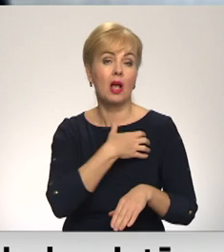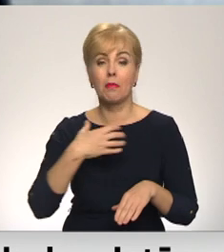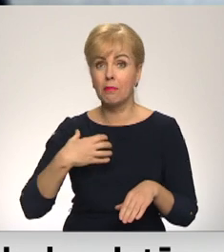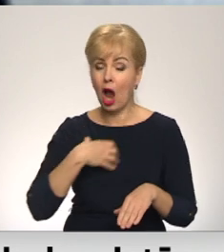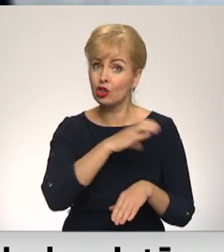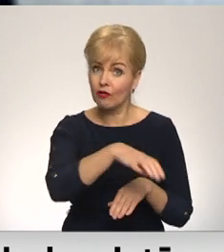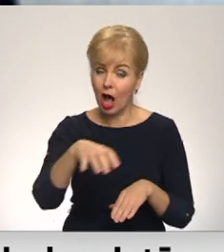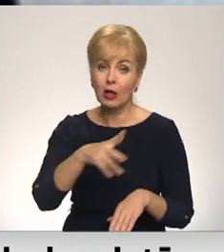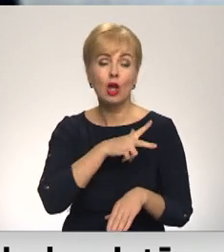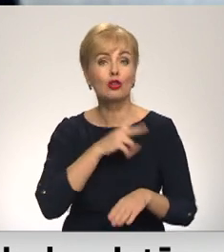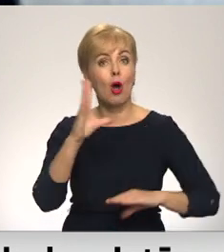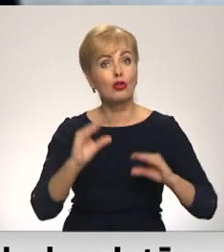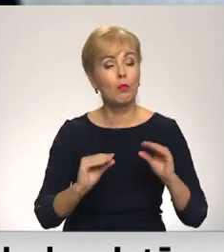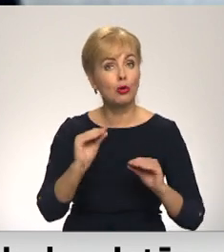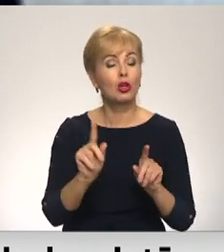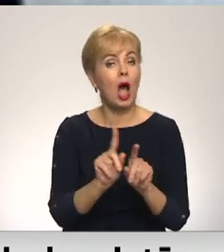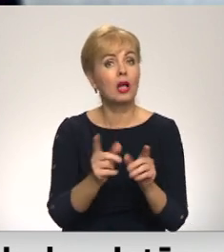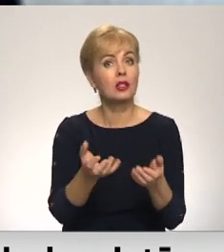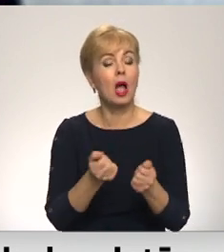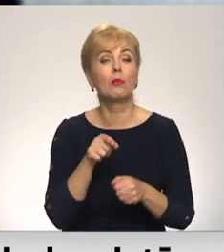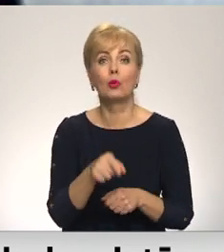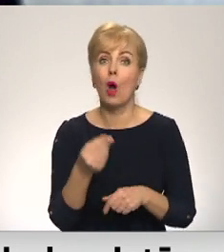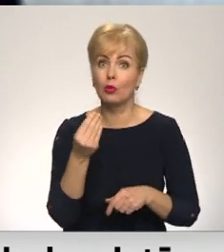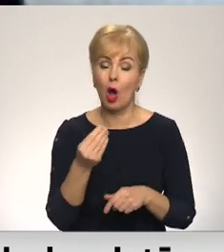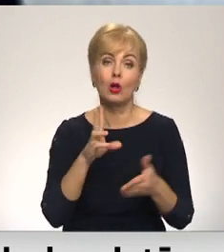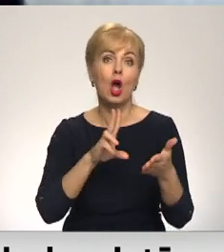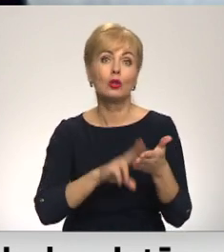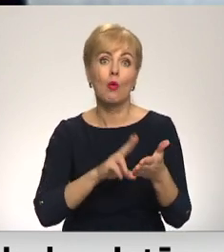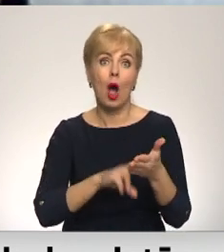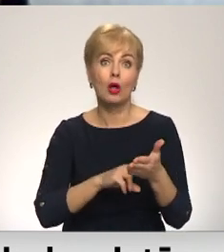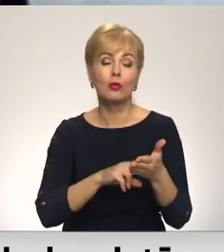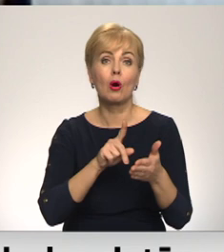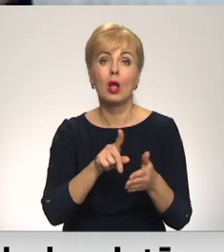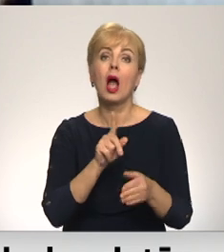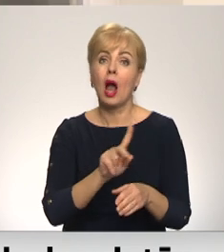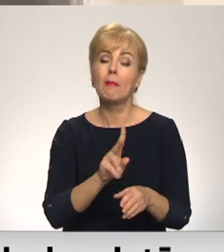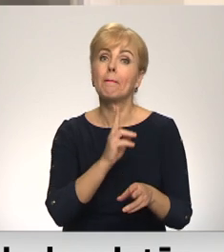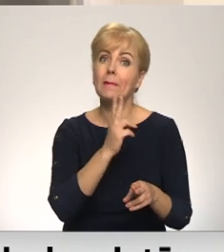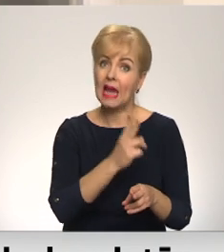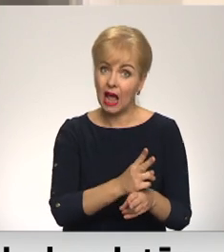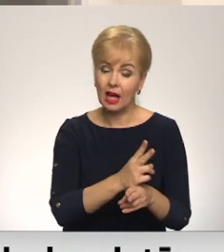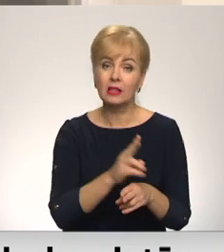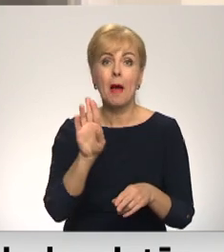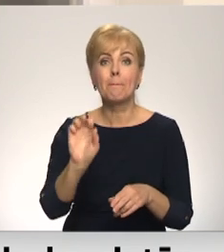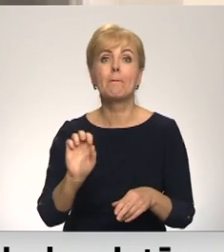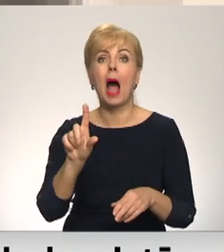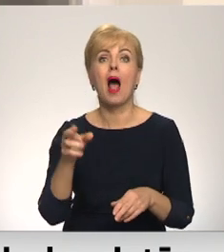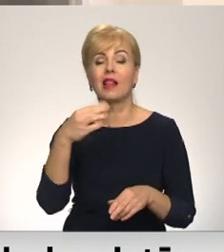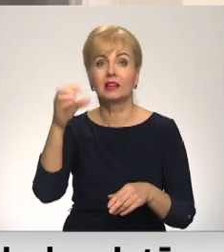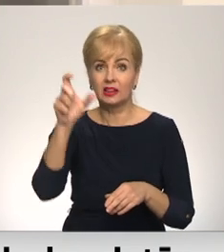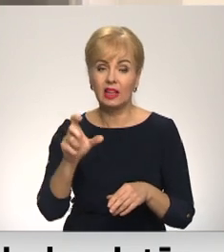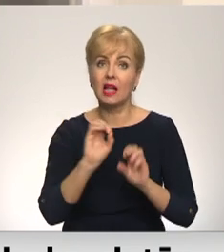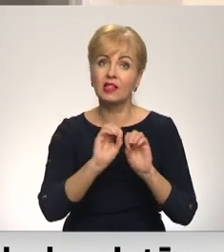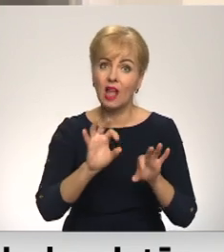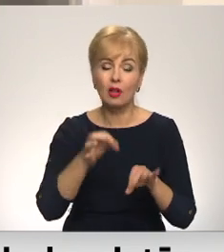sociālajiem budžetam saņemt arī to naudu nodokļos, kas tā ir pienāks. Baldzēns pēc tam arī precizēja,